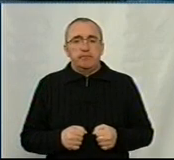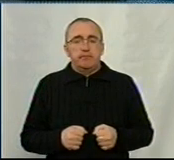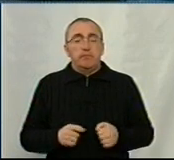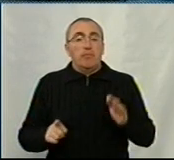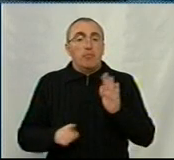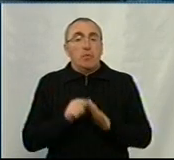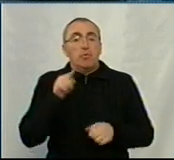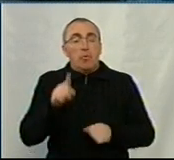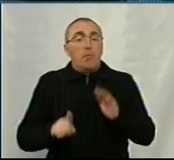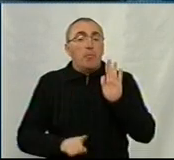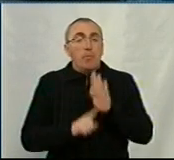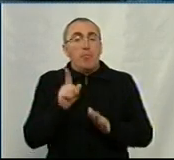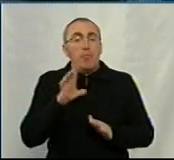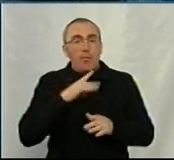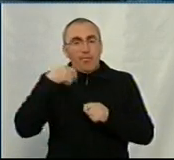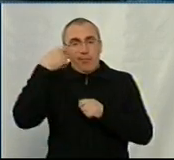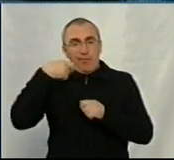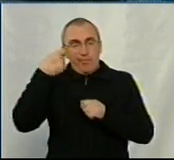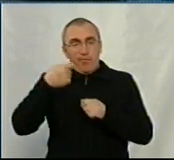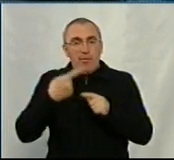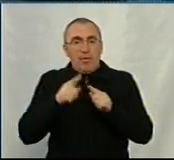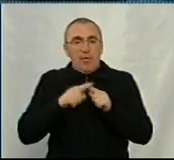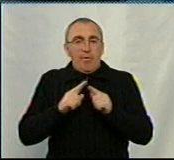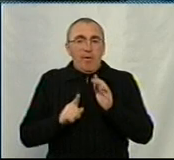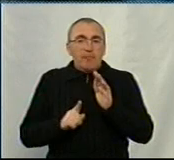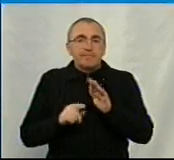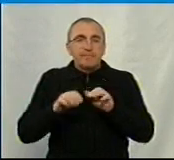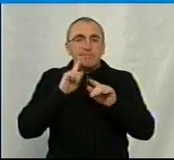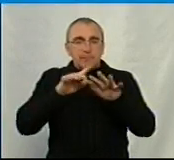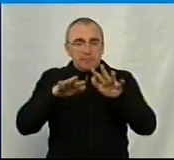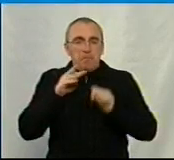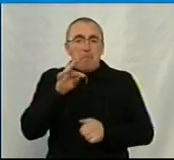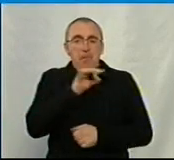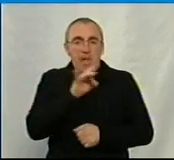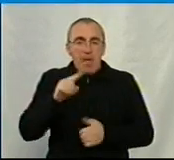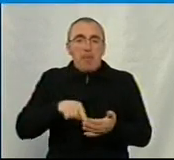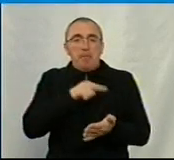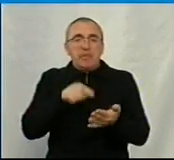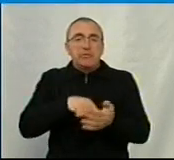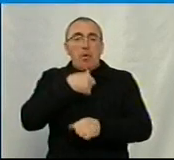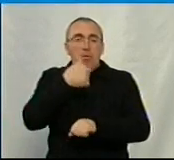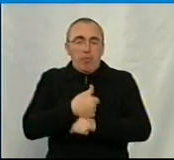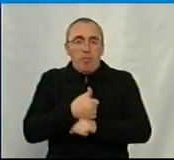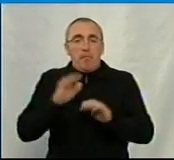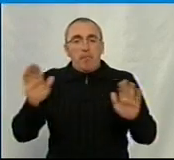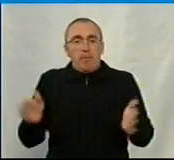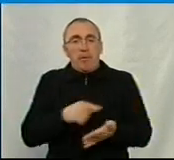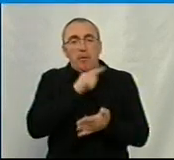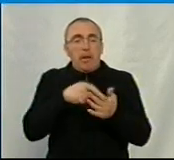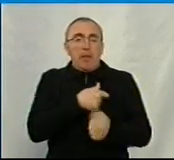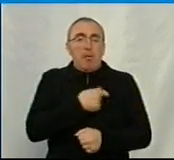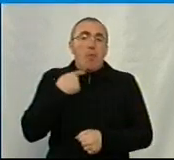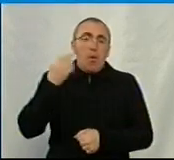Почнемо з того, що на початку були кадри, ну, такого собі установчого засідання, де мер, міський голова піднімає це питання, депутати